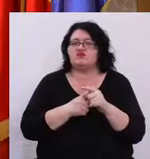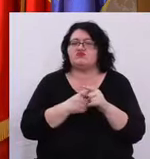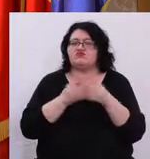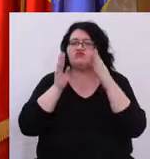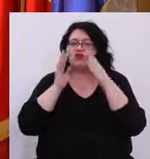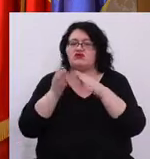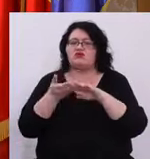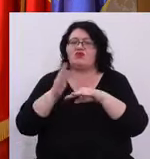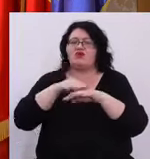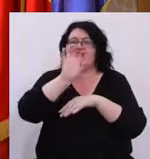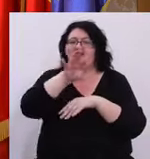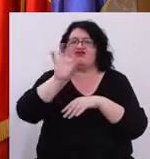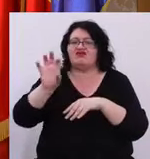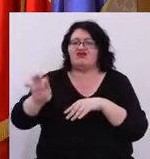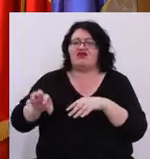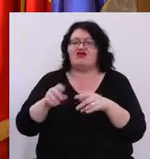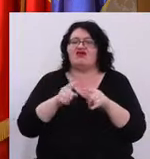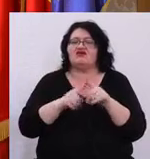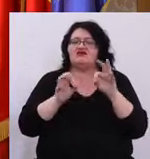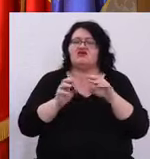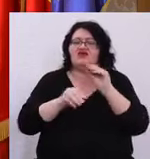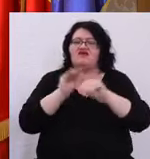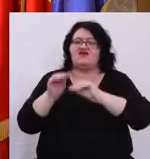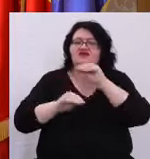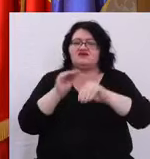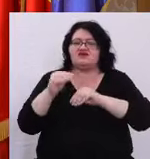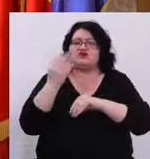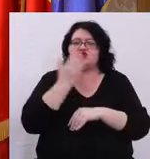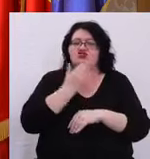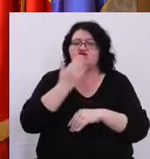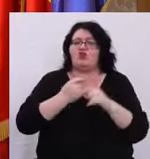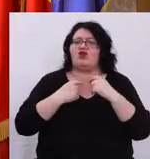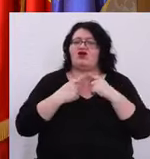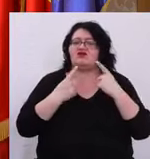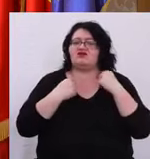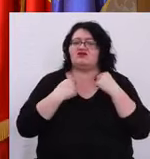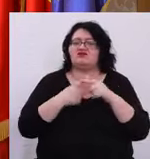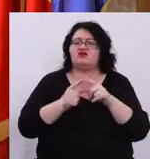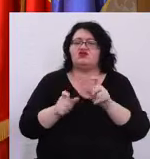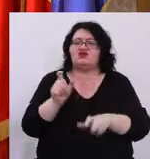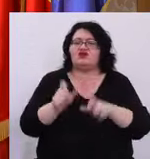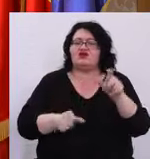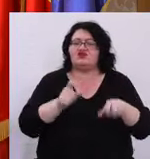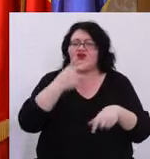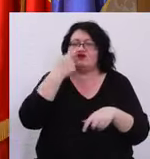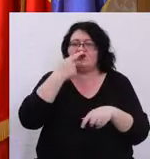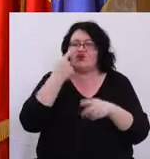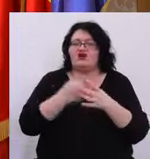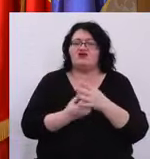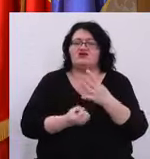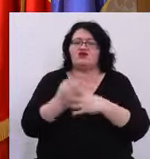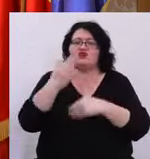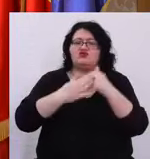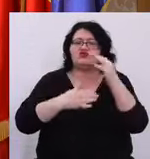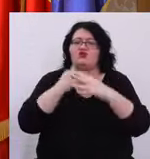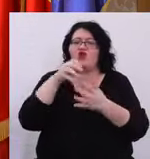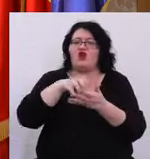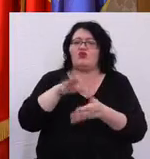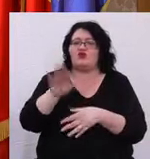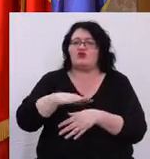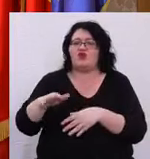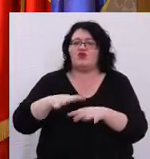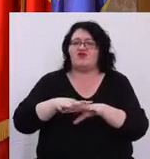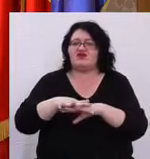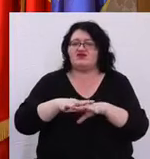inclusiv pe cartiere Să investim în școlile, grădinițele și creșele din oraș Să construim noi creșe Să construim